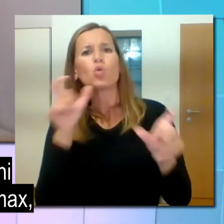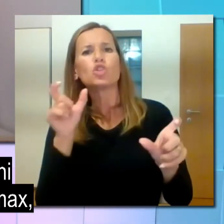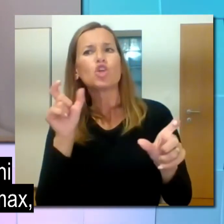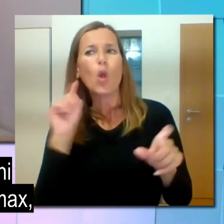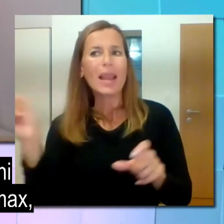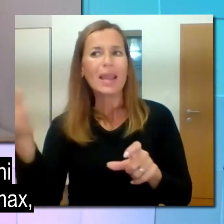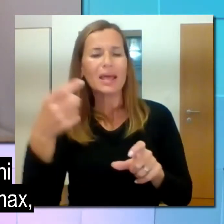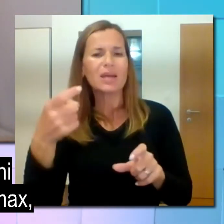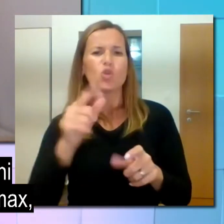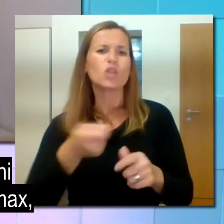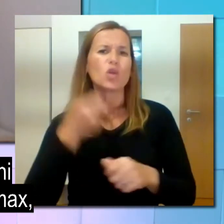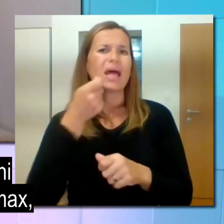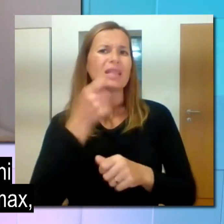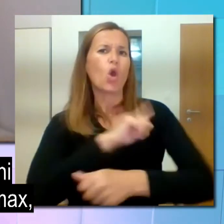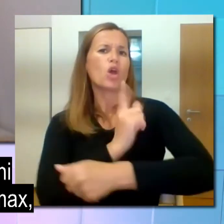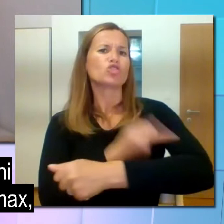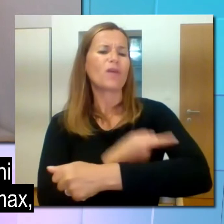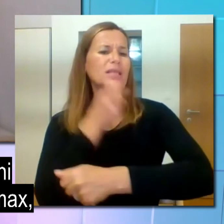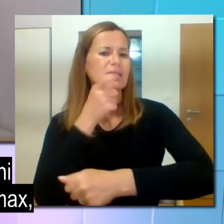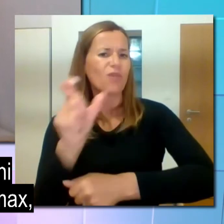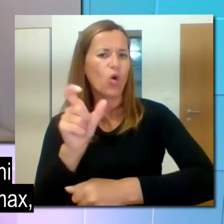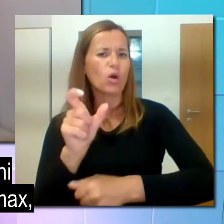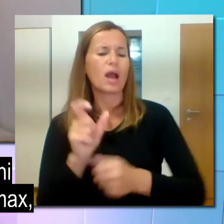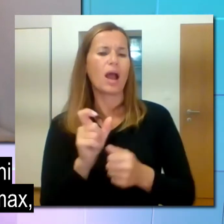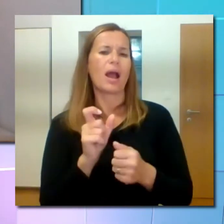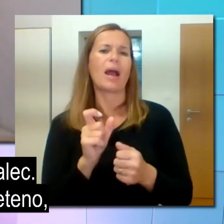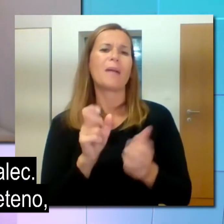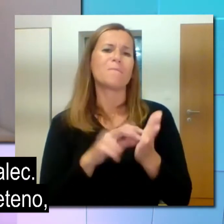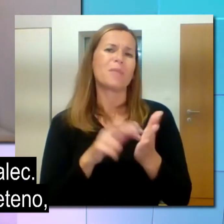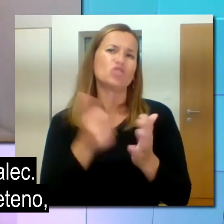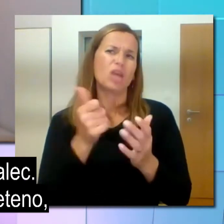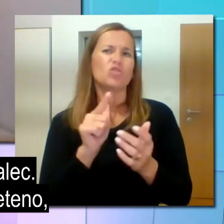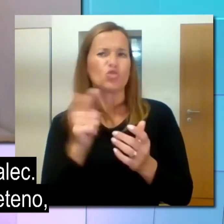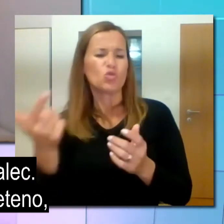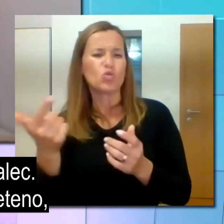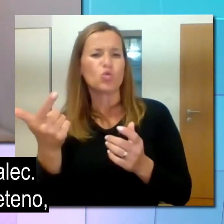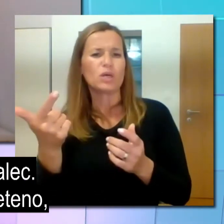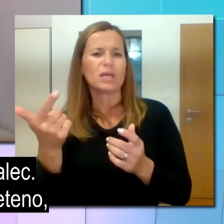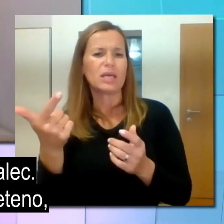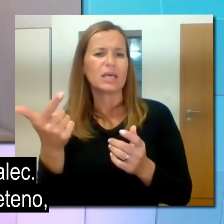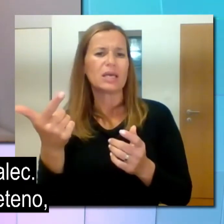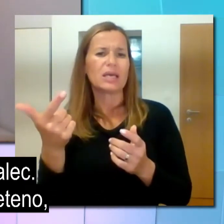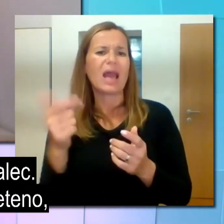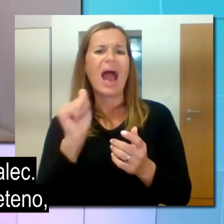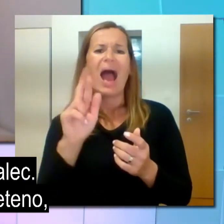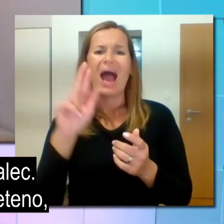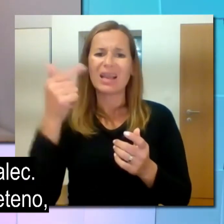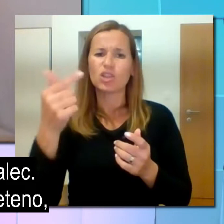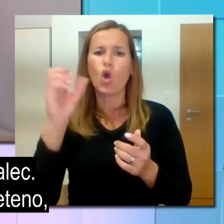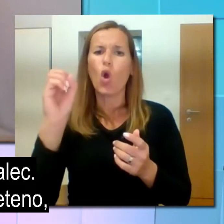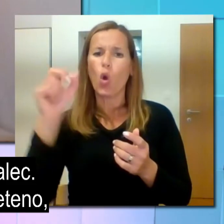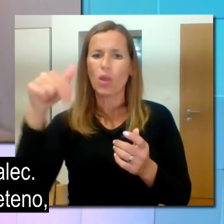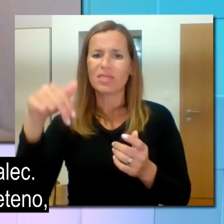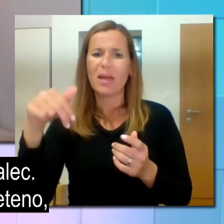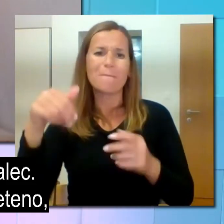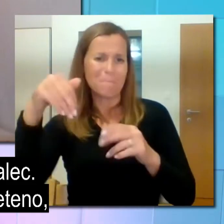dodatni ovečevalec zvoka in pa Arton 3 Max, ki je tudi dodatno ovečevalec, je